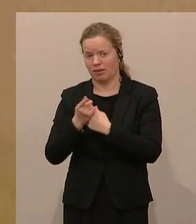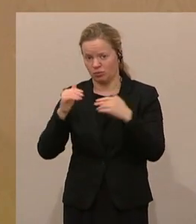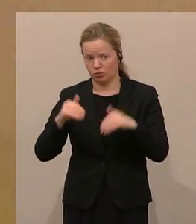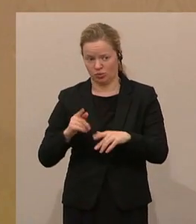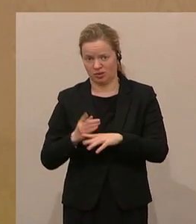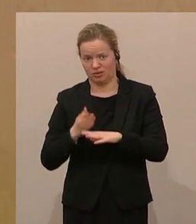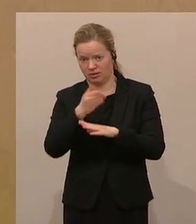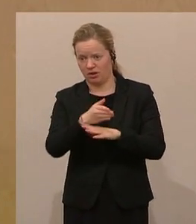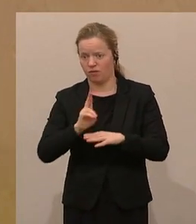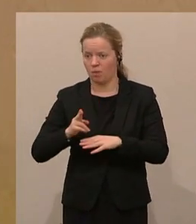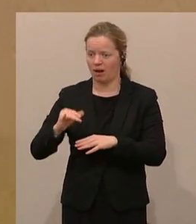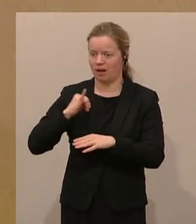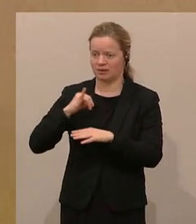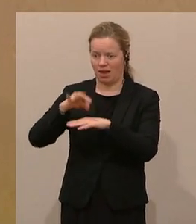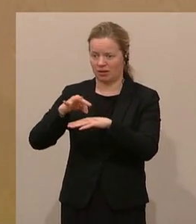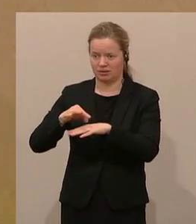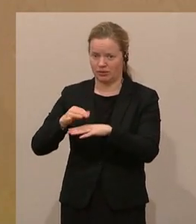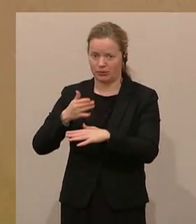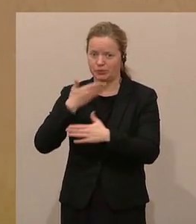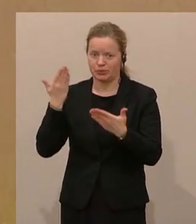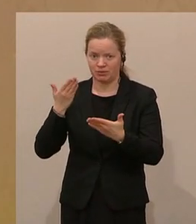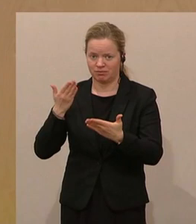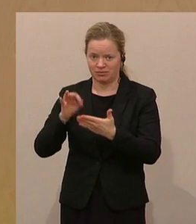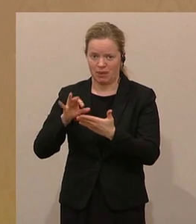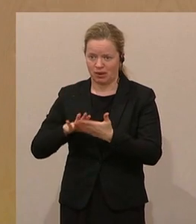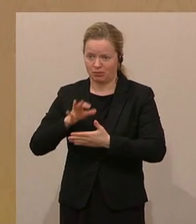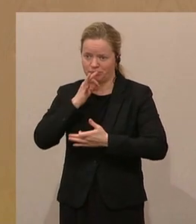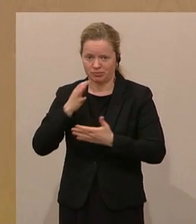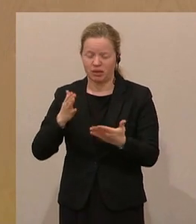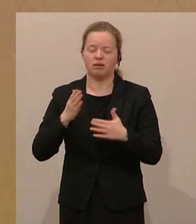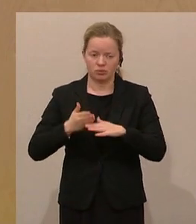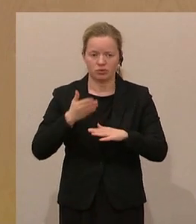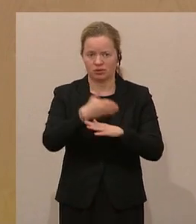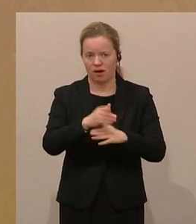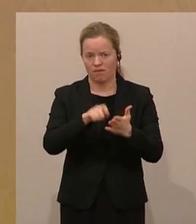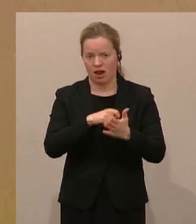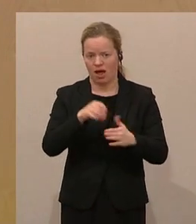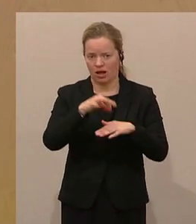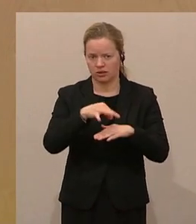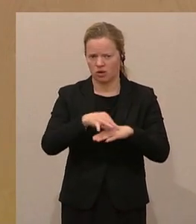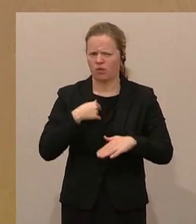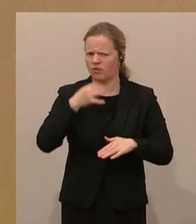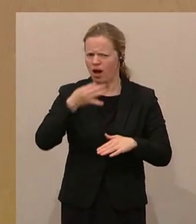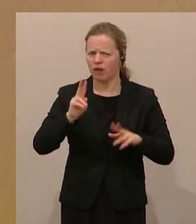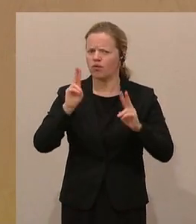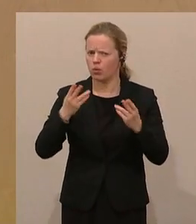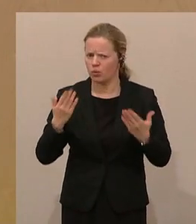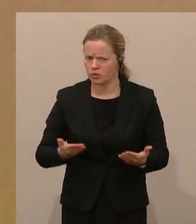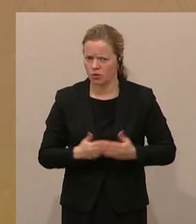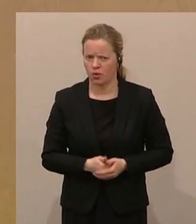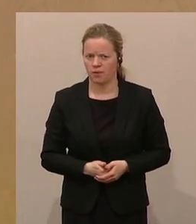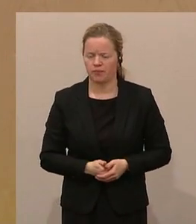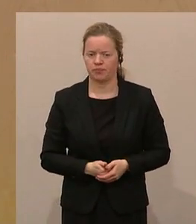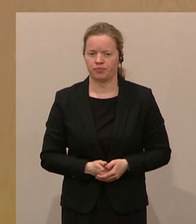keinen Termin bei einem Kassenarzt bekommen. Und da muss man sich ja mal fragen, warum das so ist. Die Politik